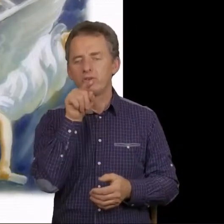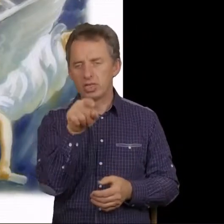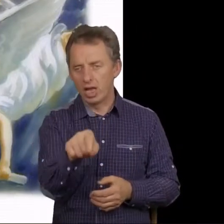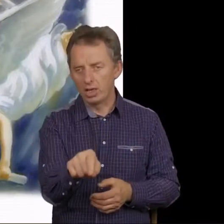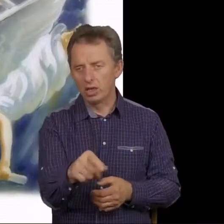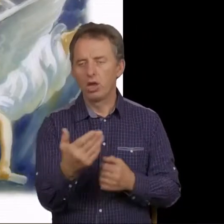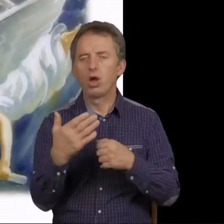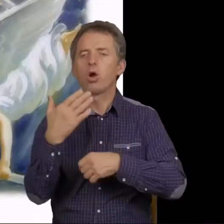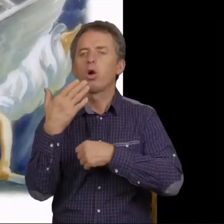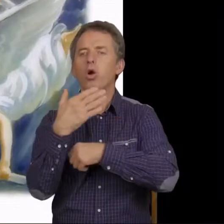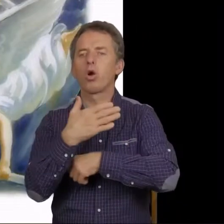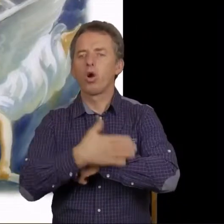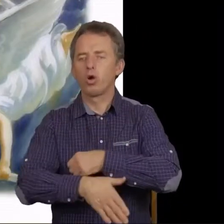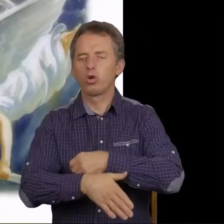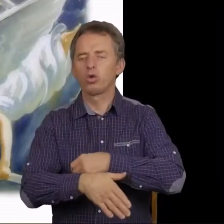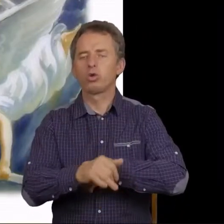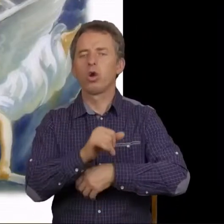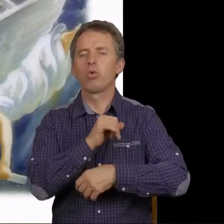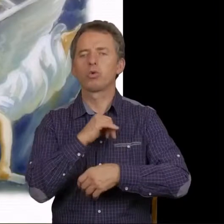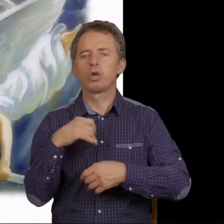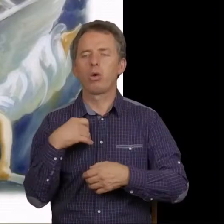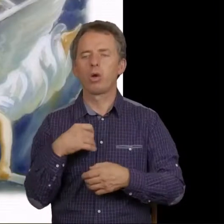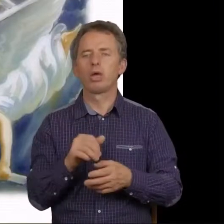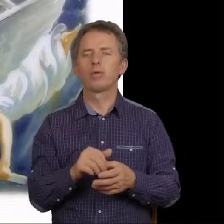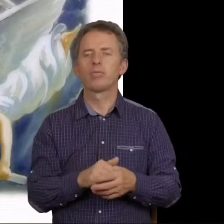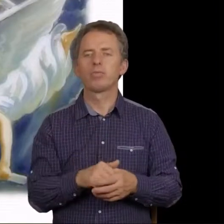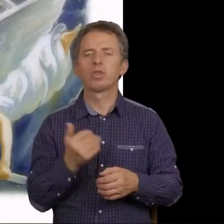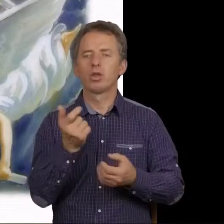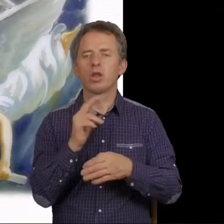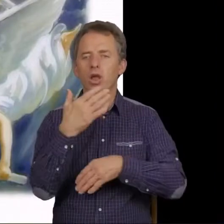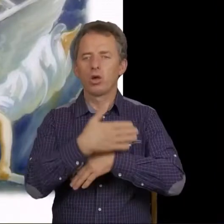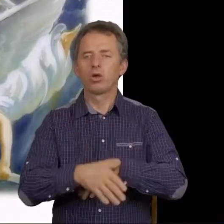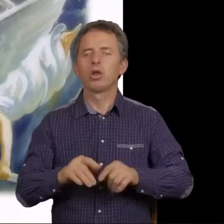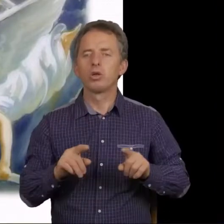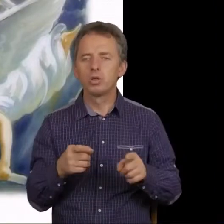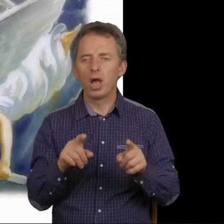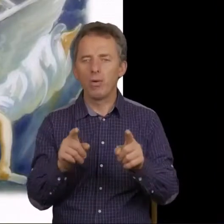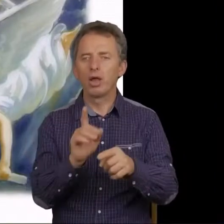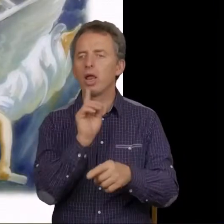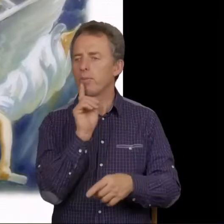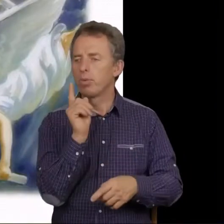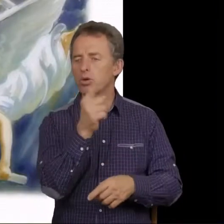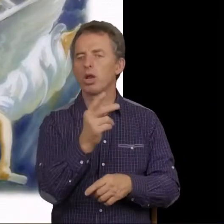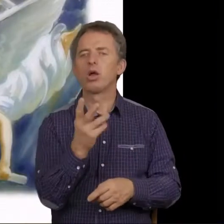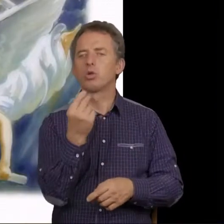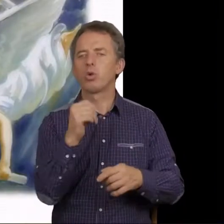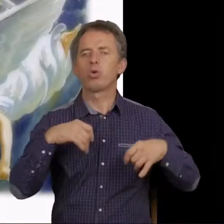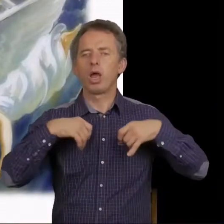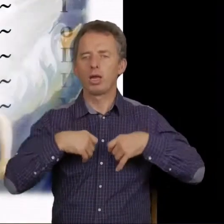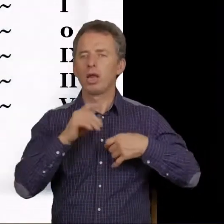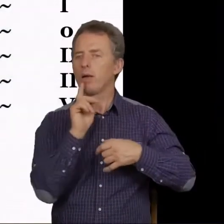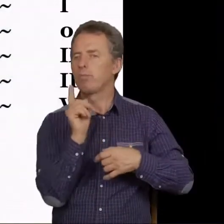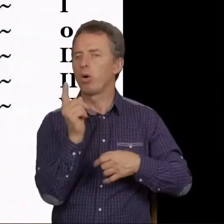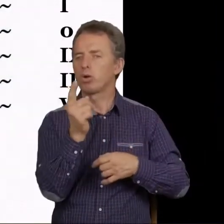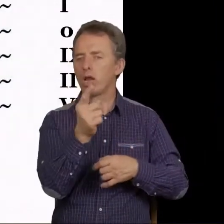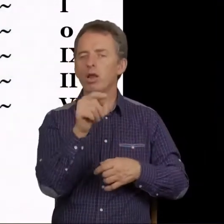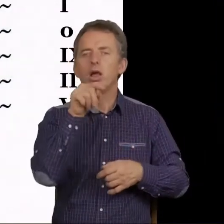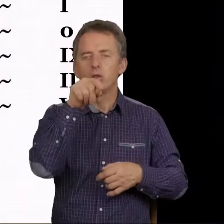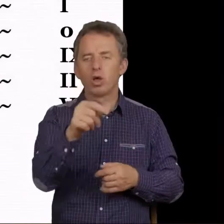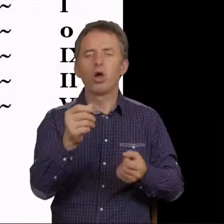kiedy kończy się działanie poselstwa trójanielskiego, no to wtedy